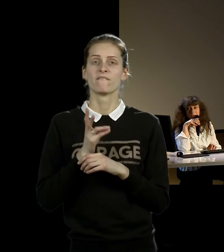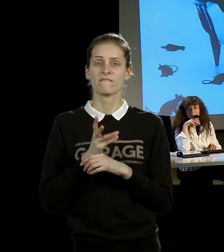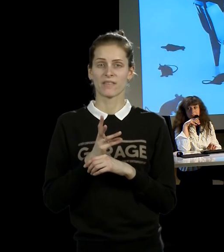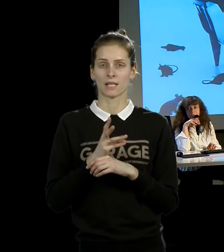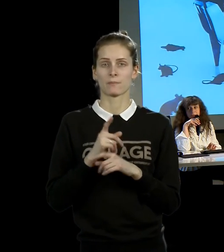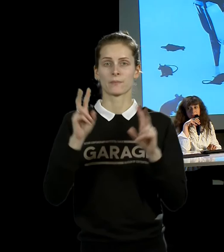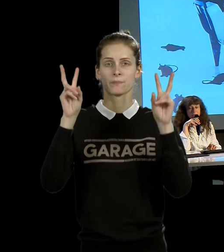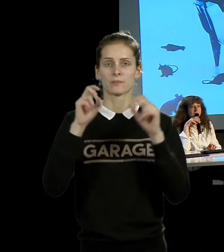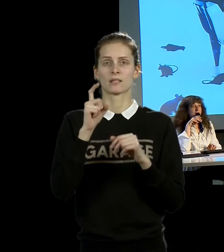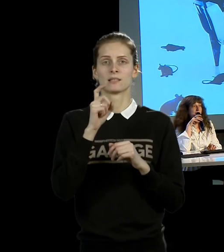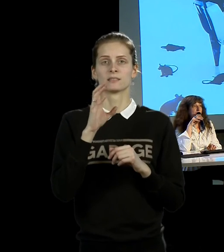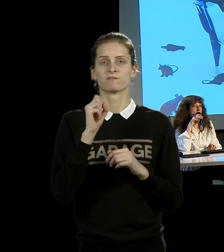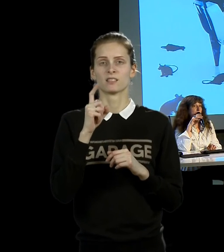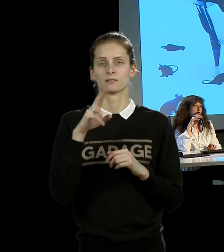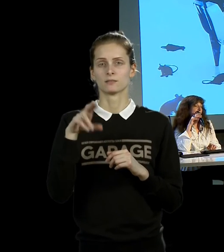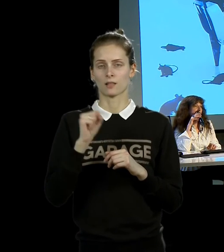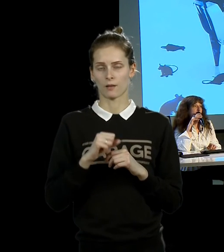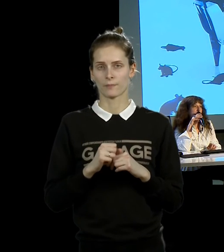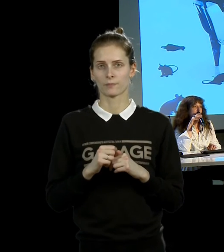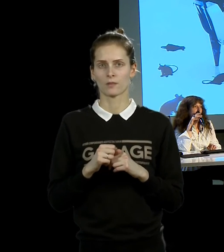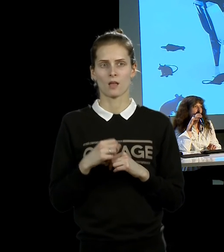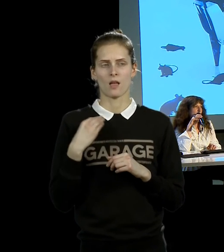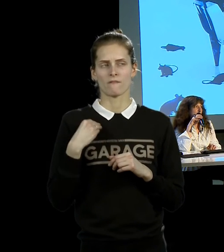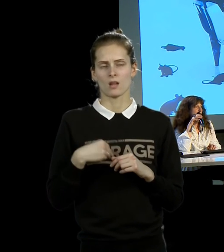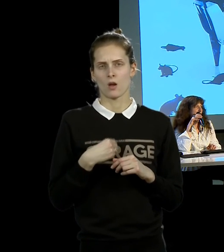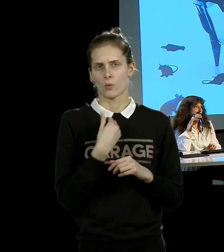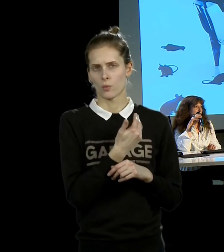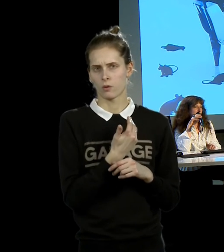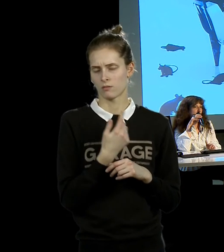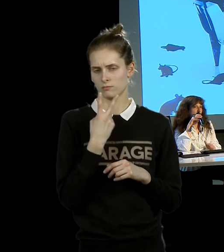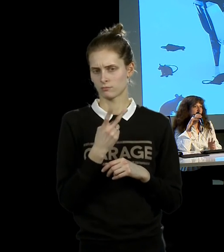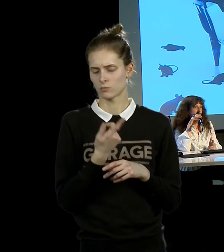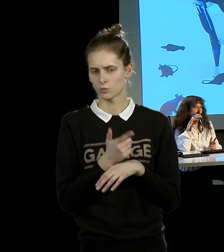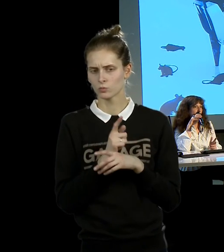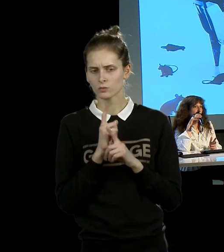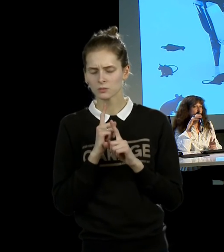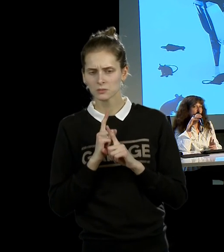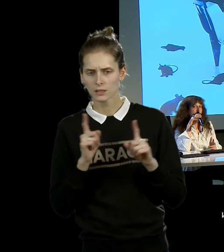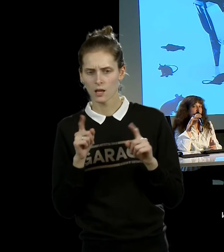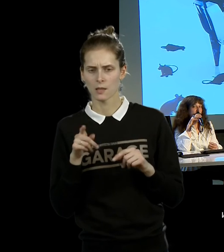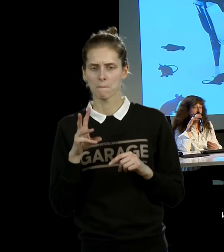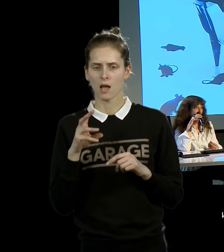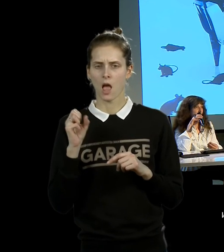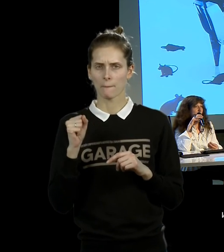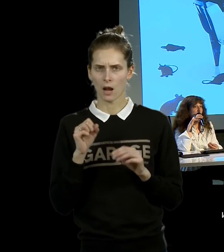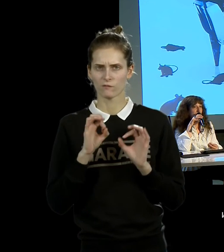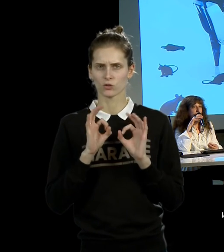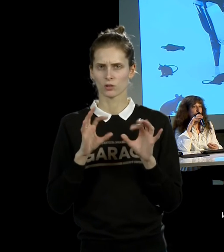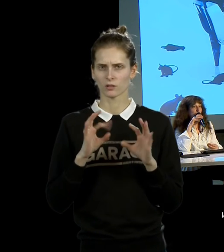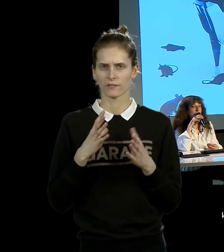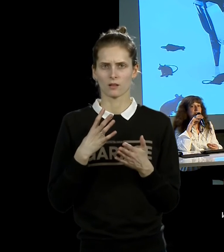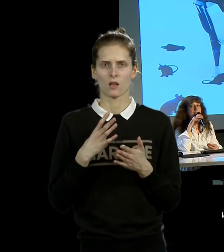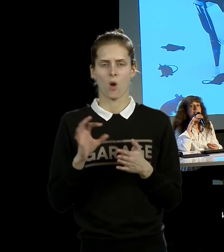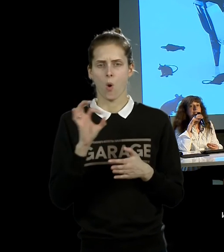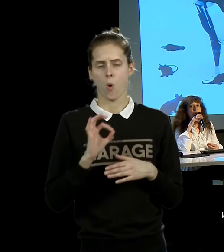французский фильм, для которого очень странный, потому что Марина Абрамович рассказывает свою историю и проигрывает свои